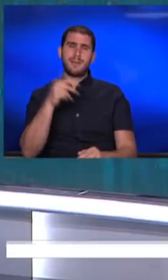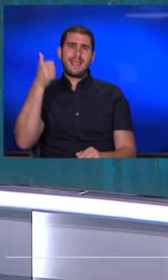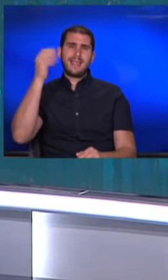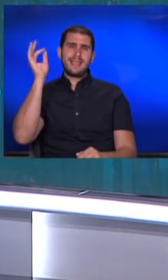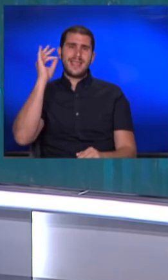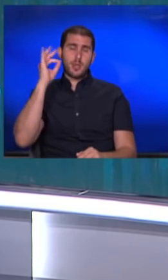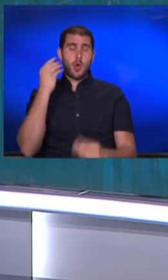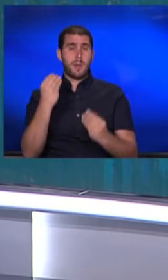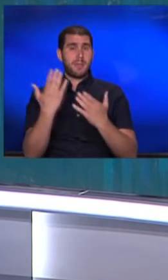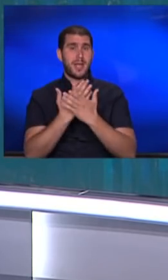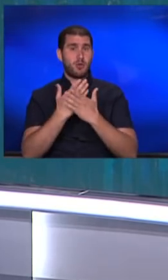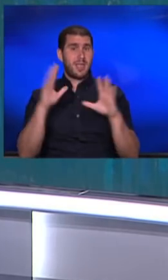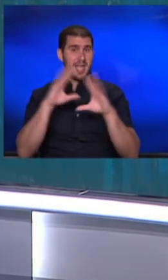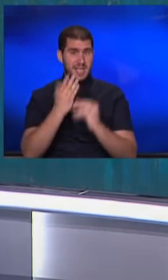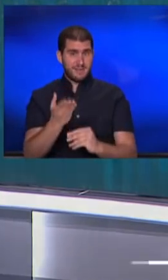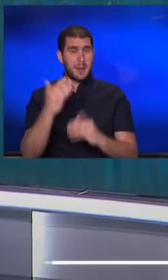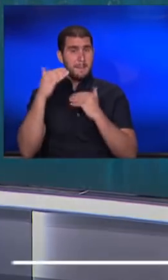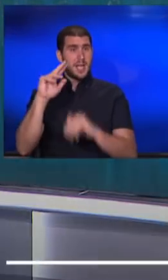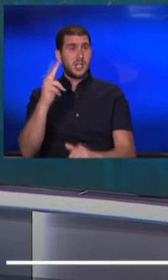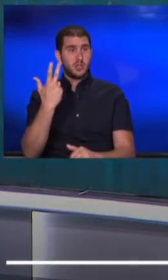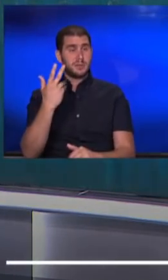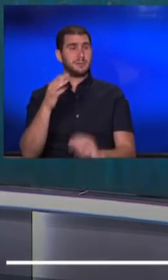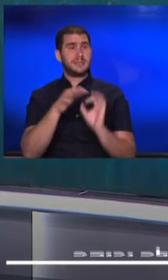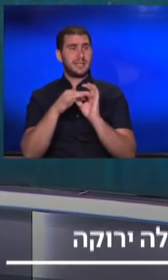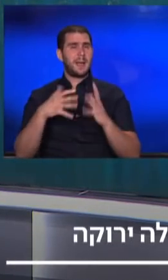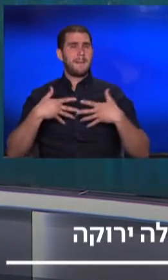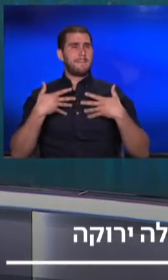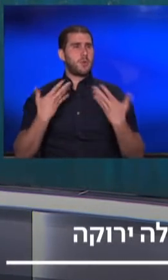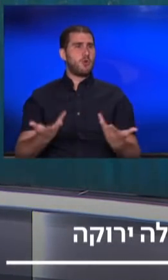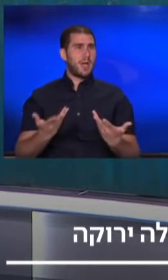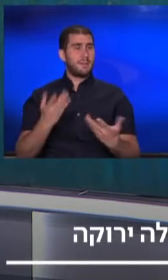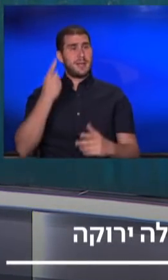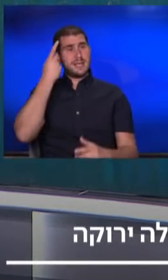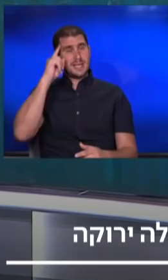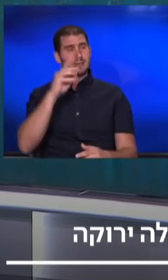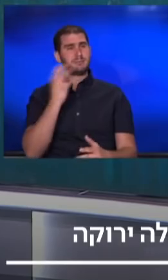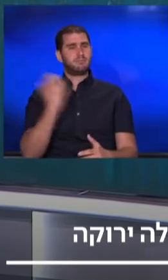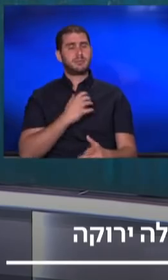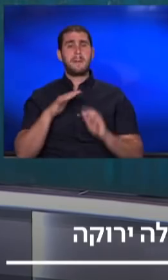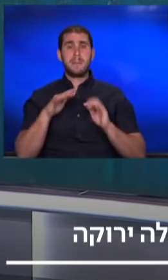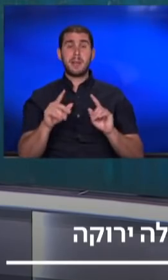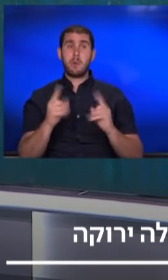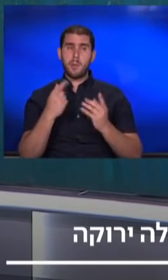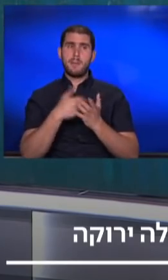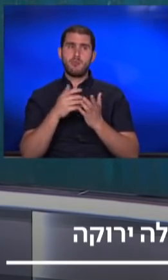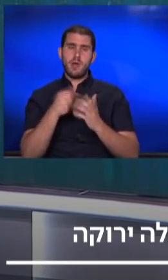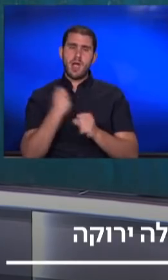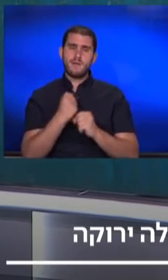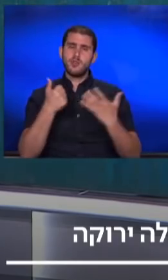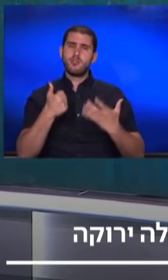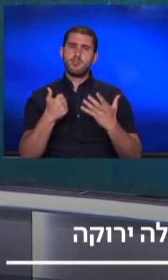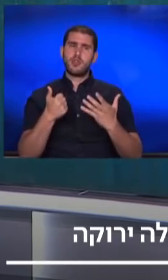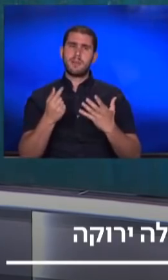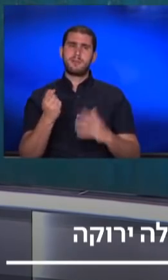מיד בחדשות הערב, הפרק השלישי בסדרה מאושרים. היזם שהרוויח מיליארדים ובכל זאת ממשיך לעבוד שישה ימים